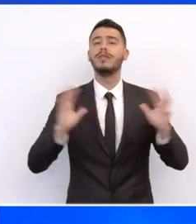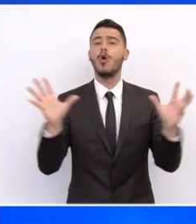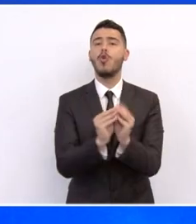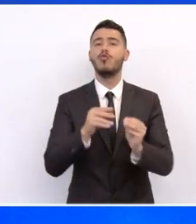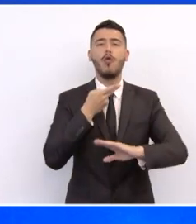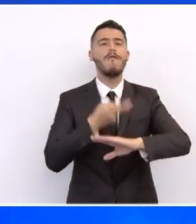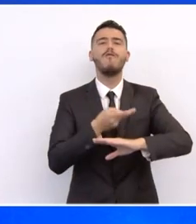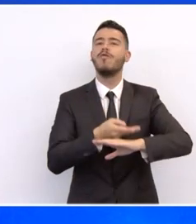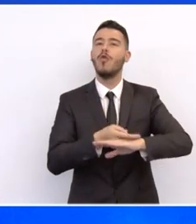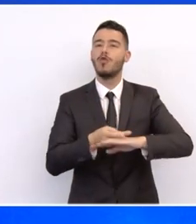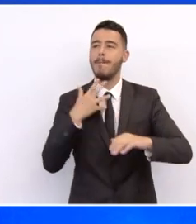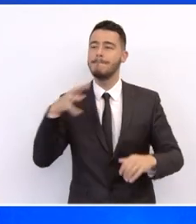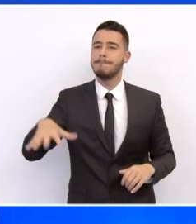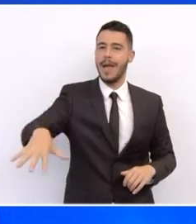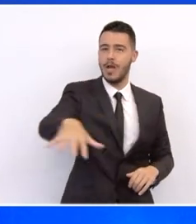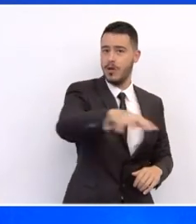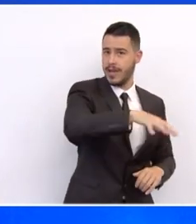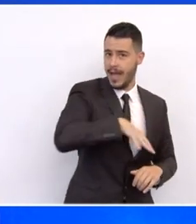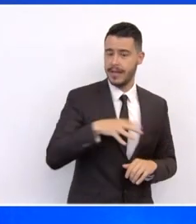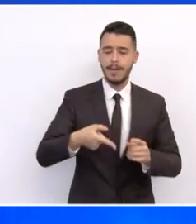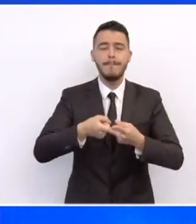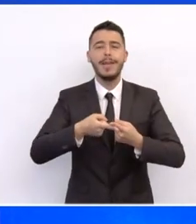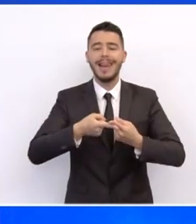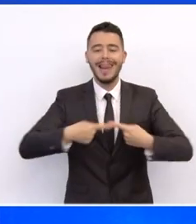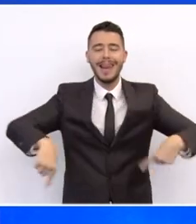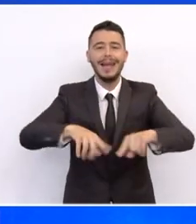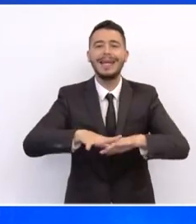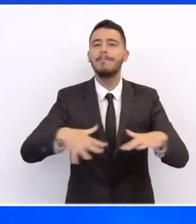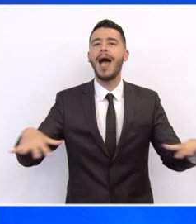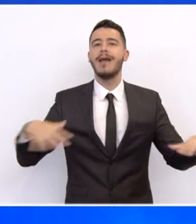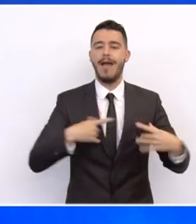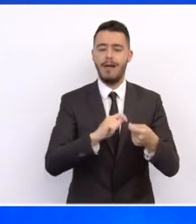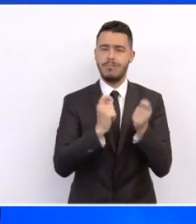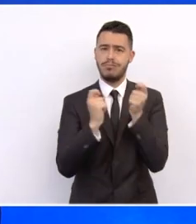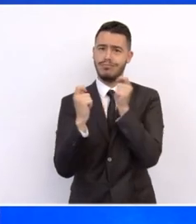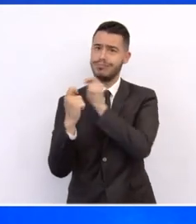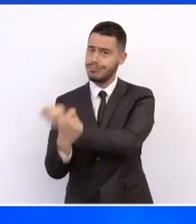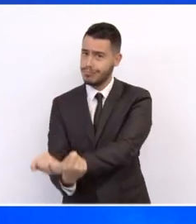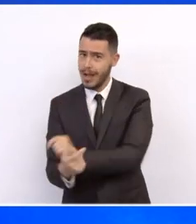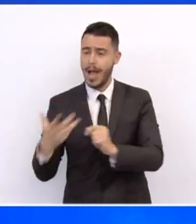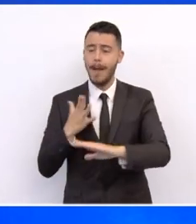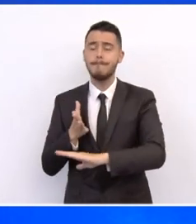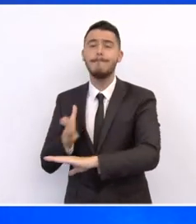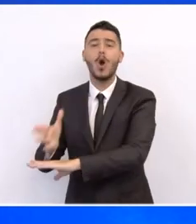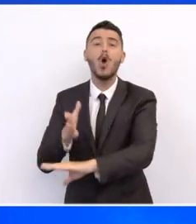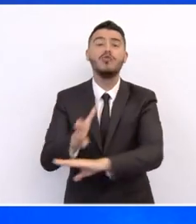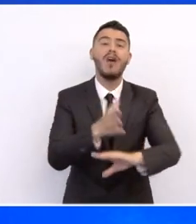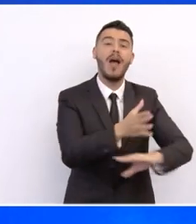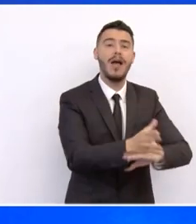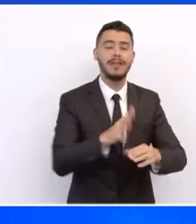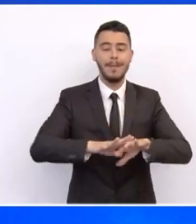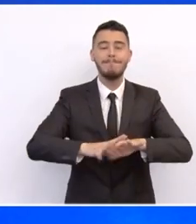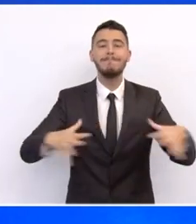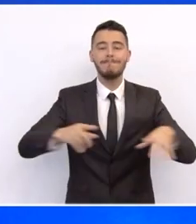των αιματικών πηγών, την αναβάθμιση των τουριστικών λιμανιών, τον καταδευτικό τουρισμό, την προσβασιμότητα στις παραλίες μας, ώστε να είναι